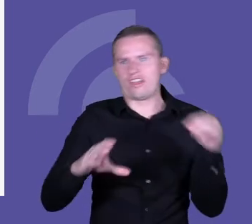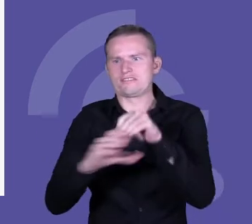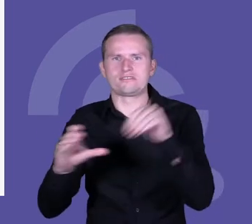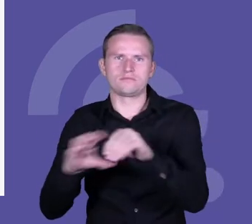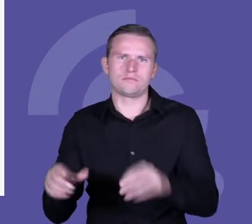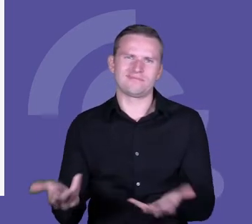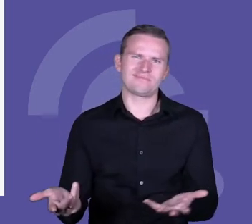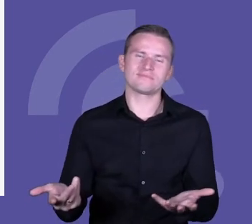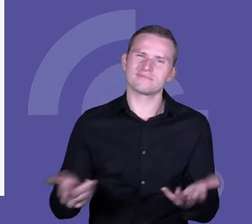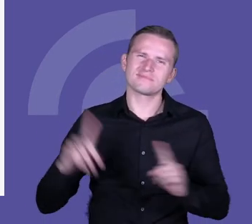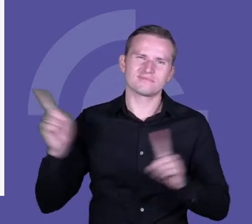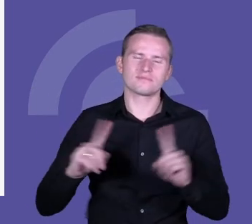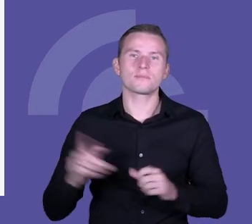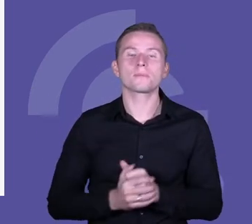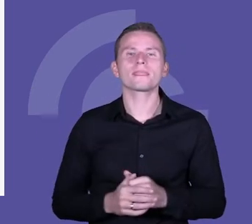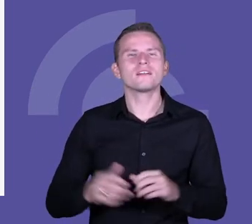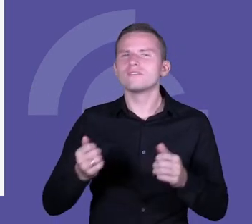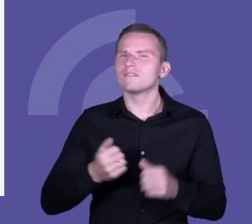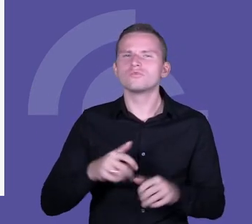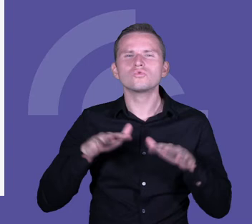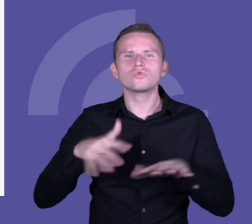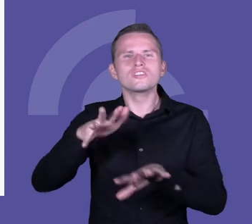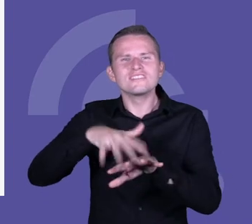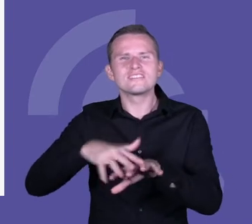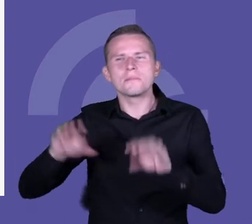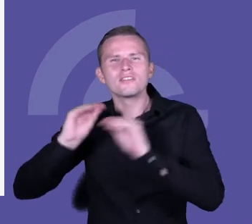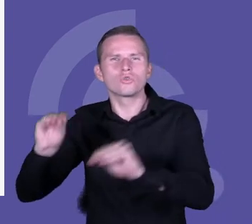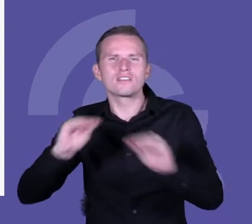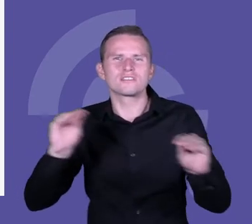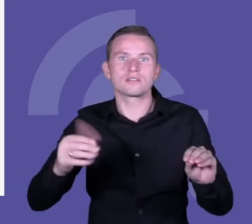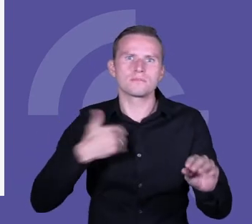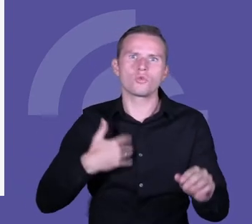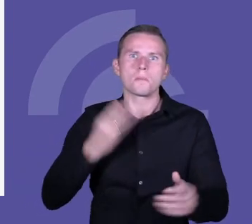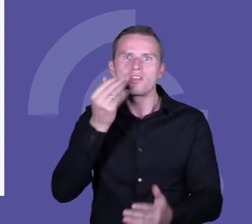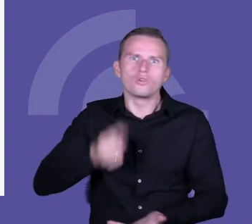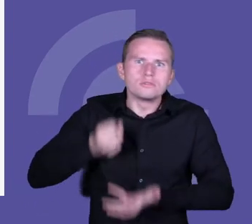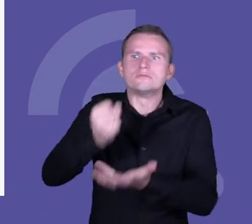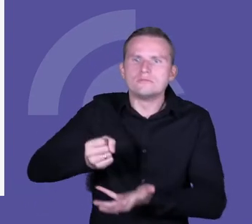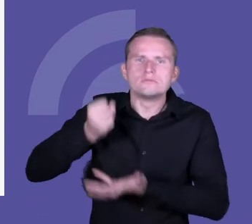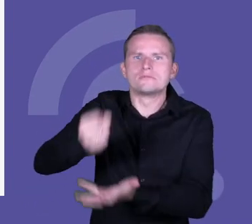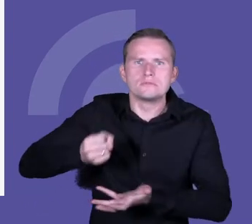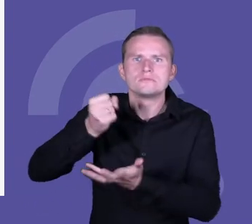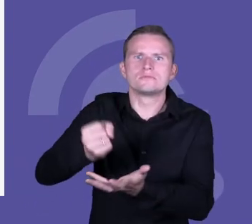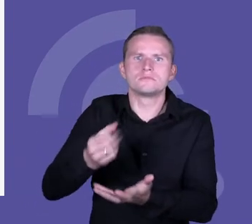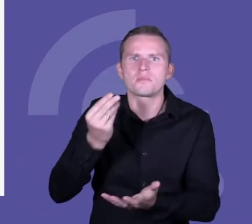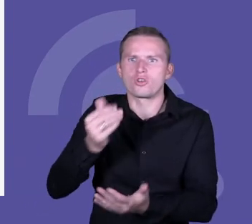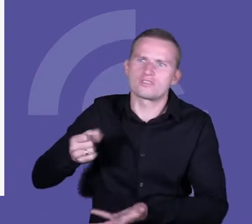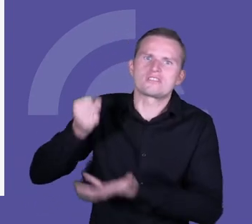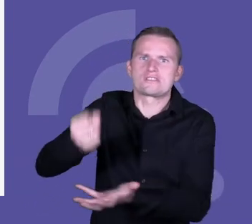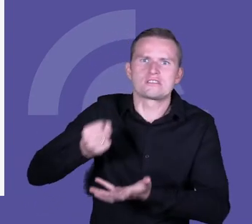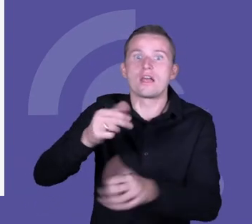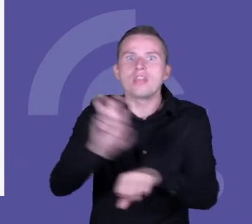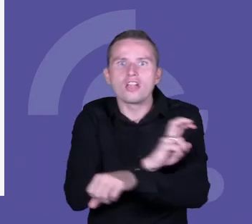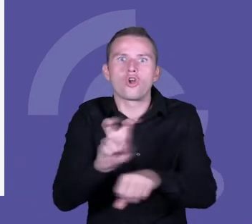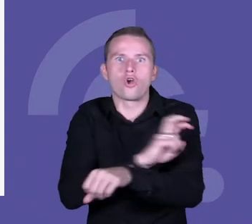Ale powiem Państwu, że wiele systemów edukacyjnych, które wpompowały duże pieniądze, się przekonało o tym, że wpompowanie pieniędzy w technologię na